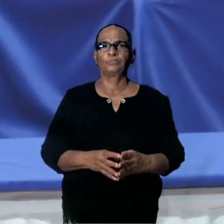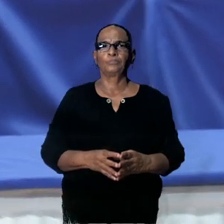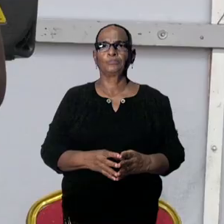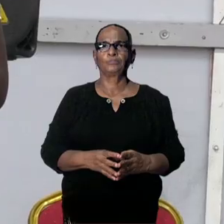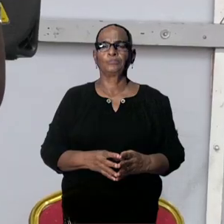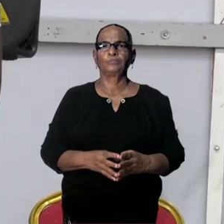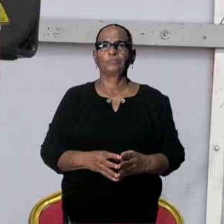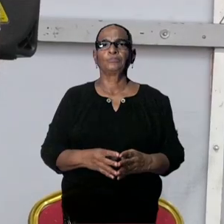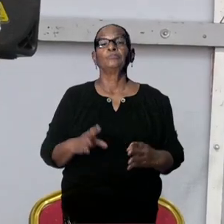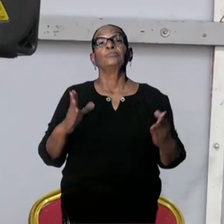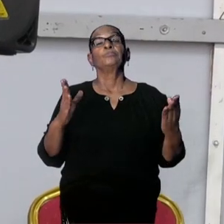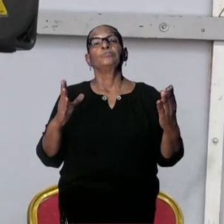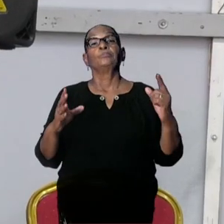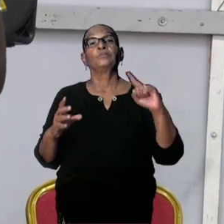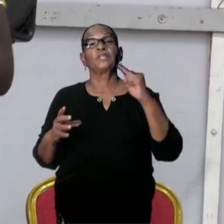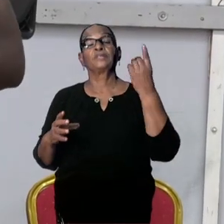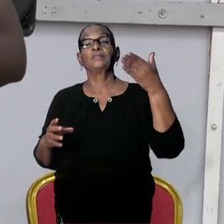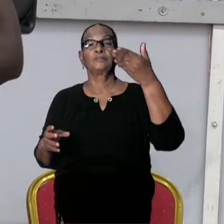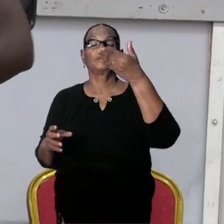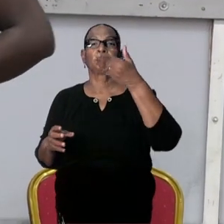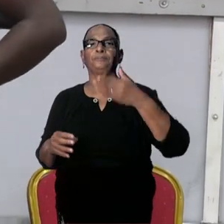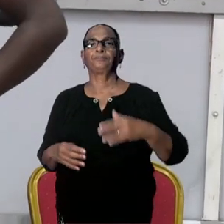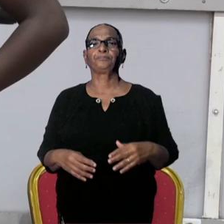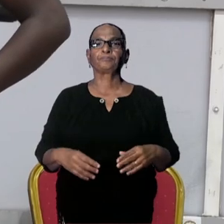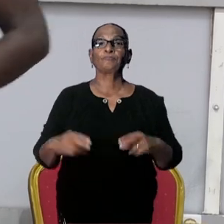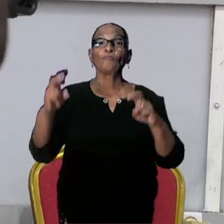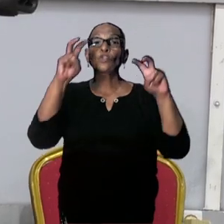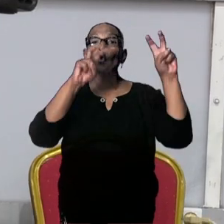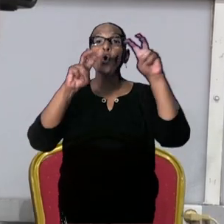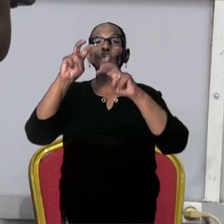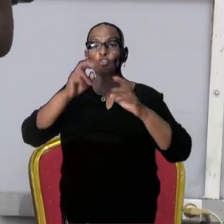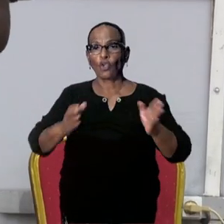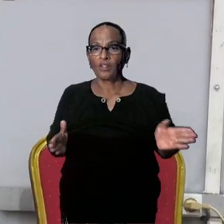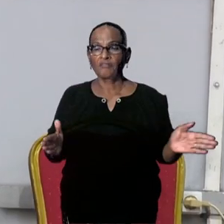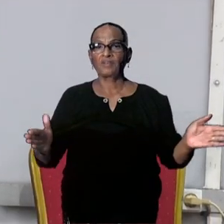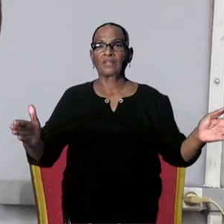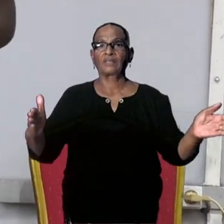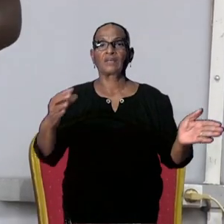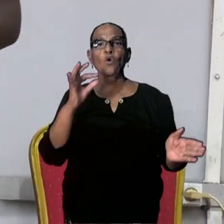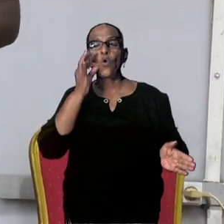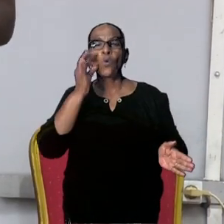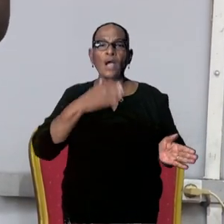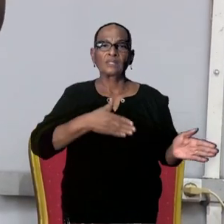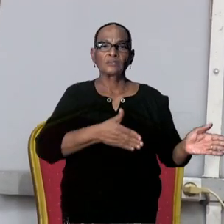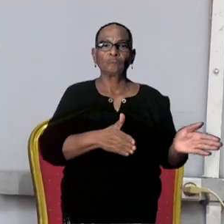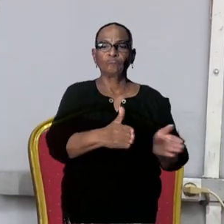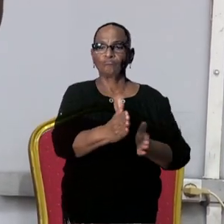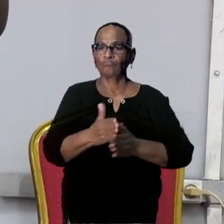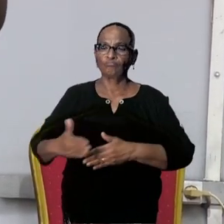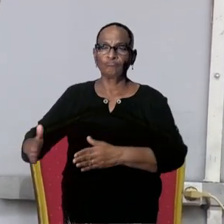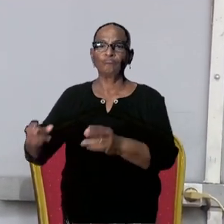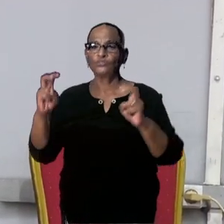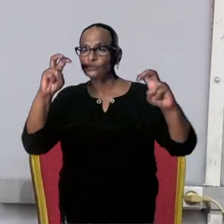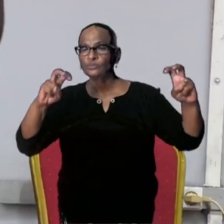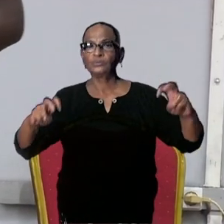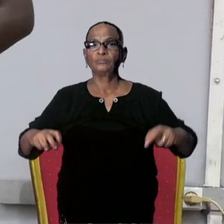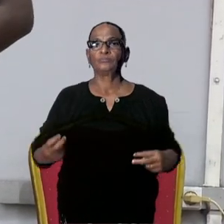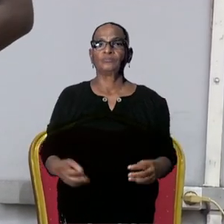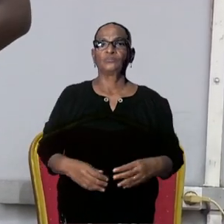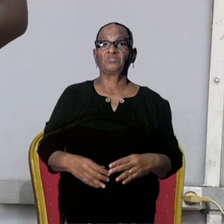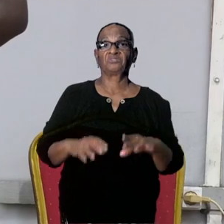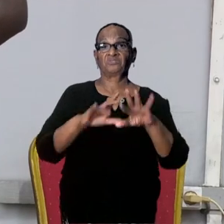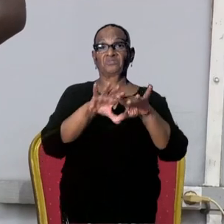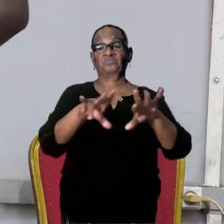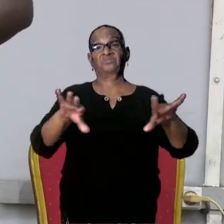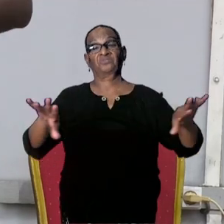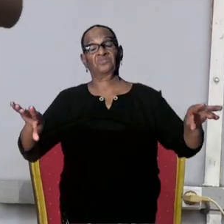De vraag gaat over de controle van de grenzen. Ik hoor de minister van Volkshochland praten over een variant